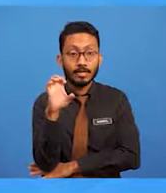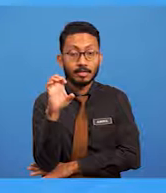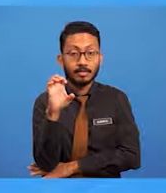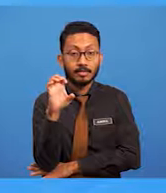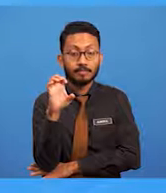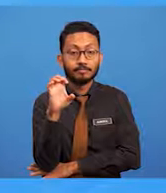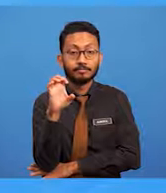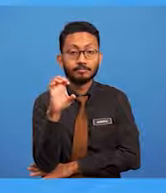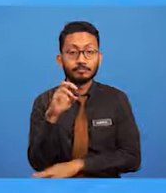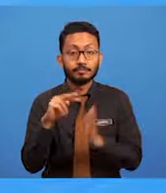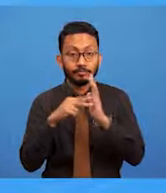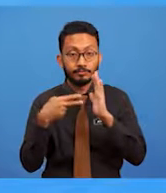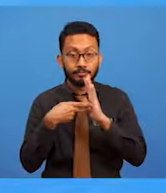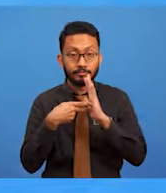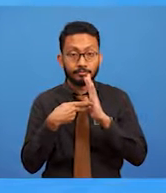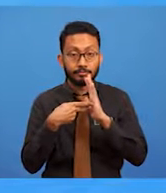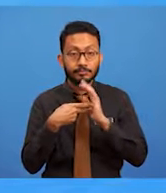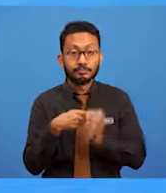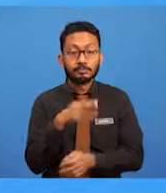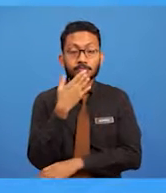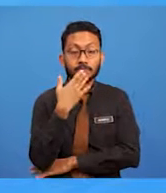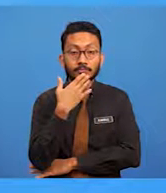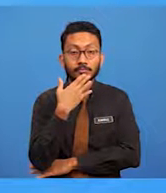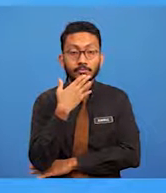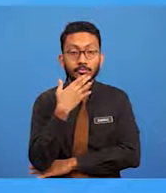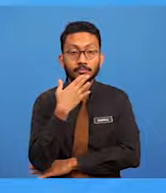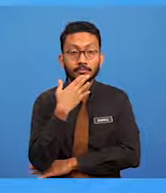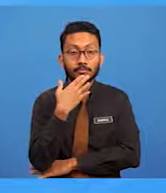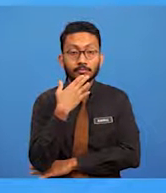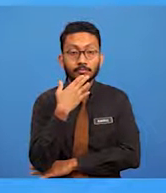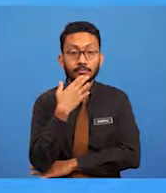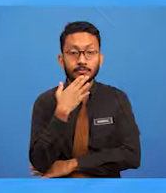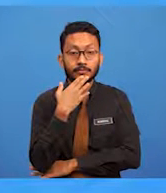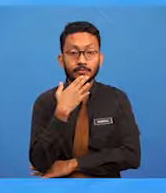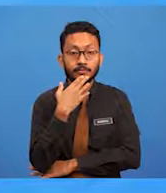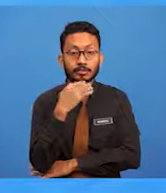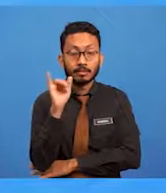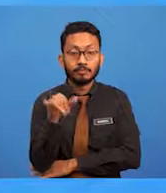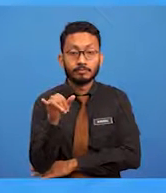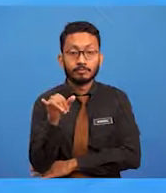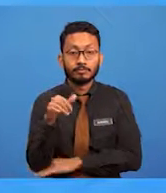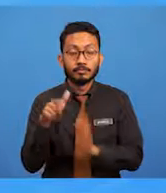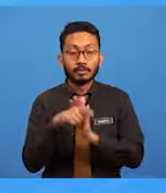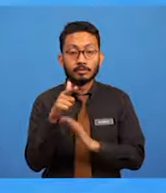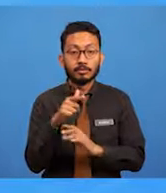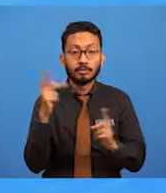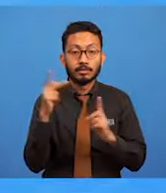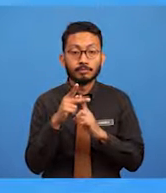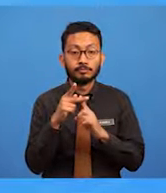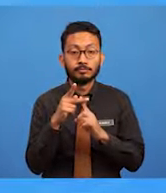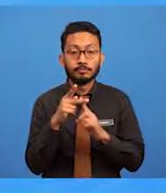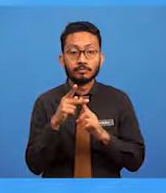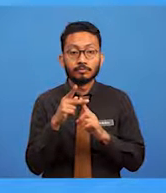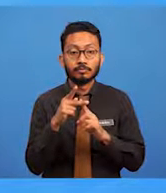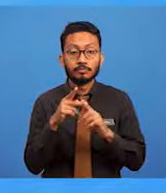ia merupakan warna yang berunsurkan kepada festival ataupun perayaan.